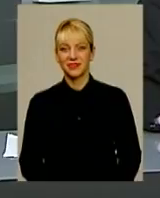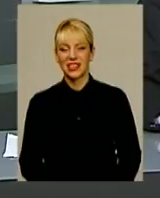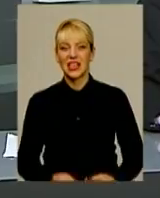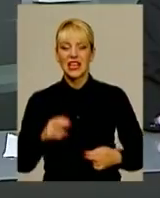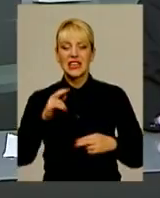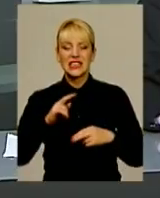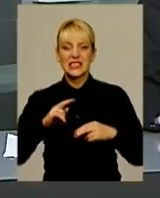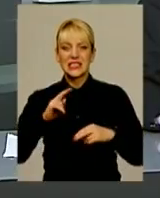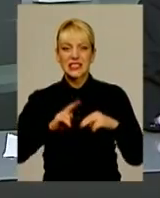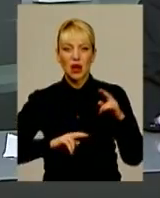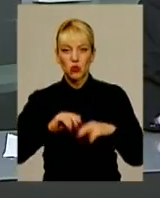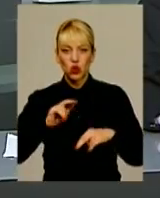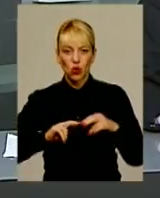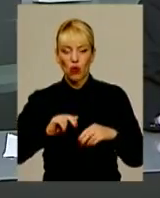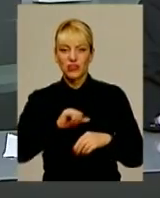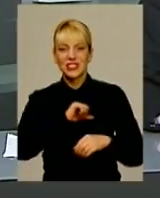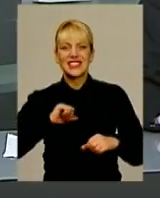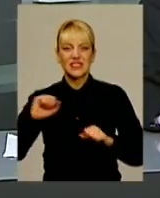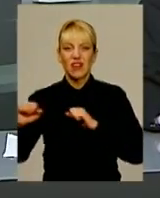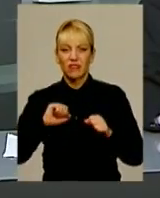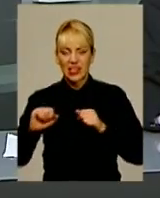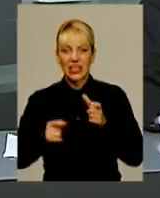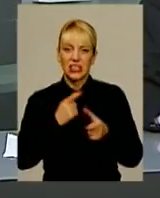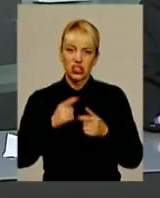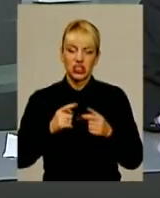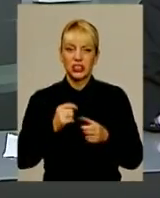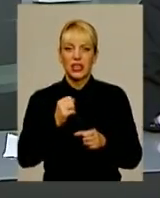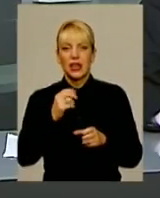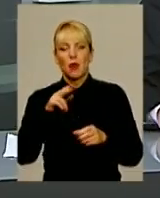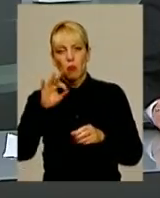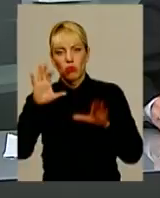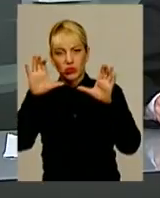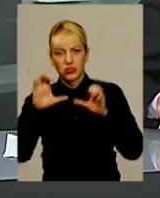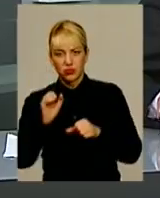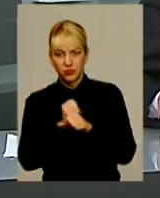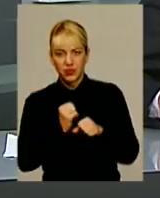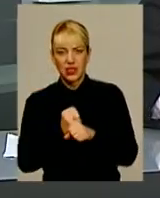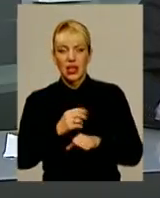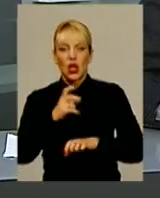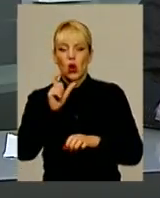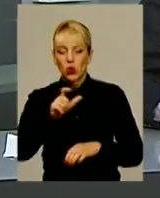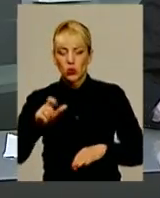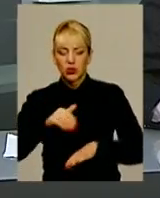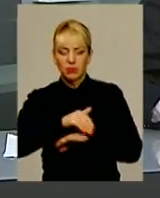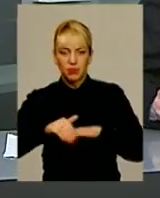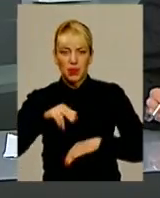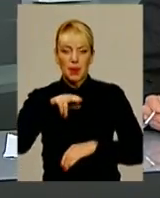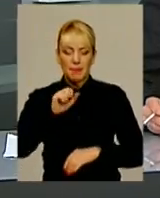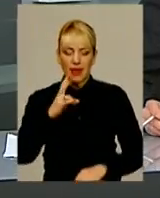Забудовче свавілля чи дії в рамках законодавства. В обласному центрі жителі будинку за адресою пана Самирного, 31,